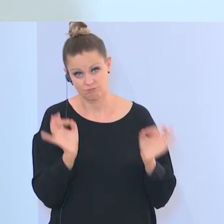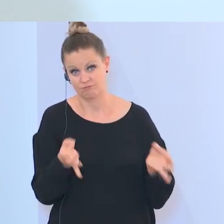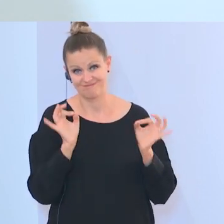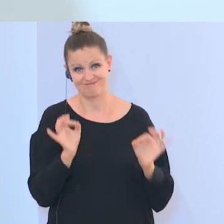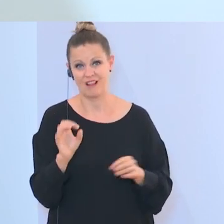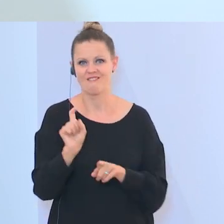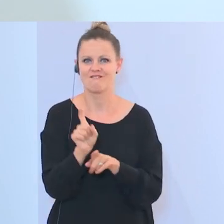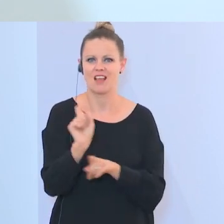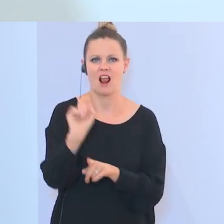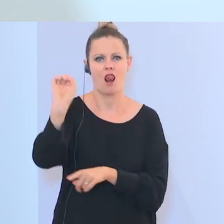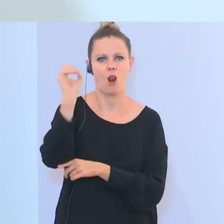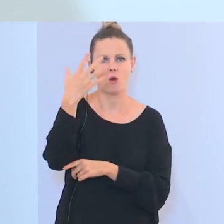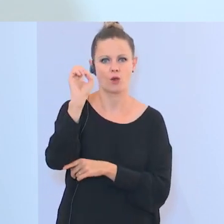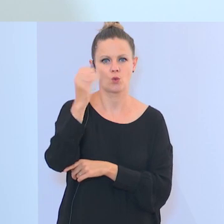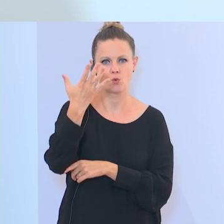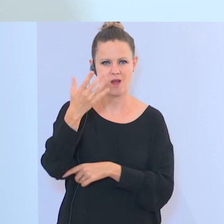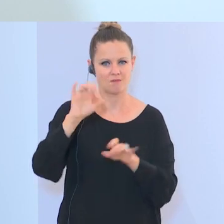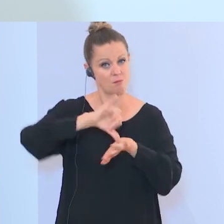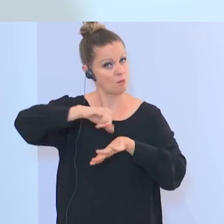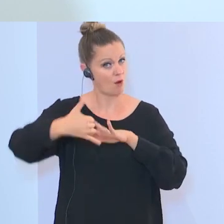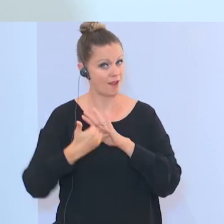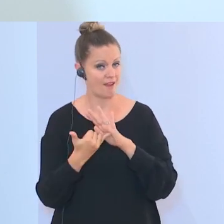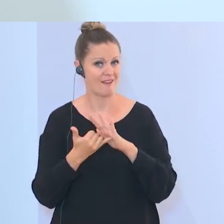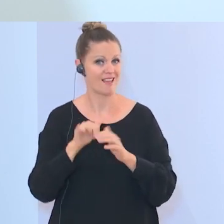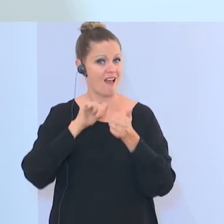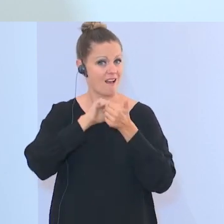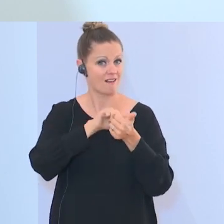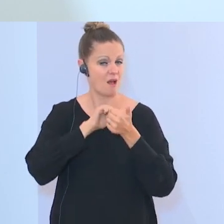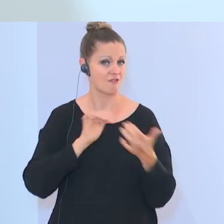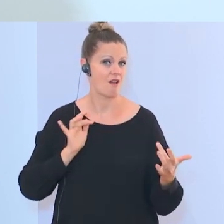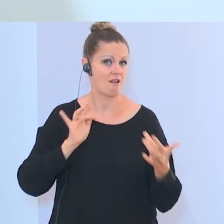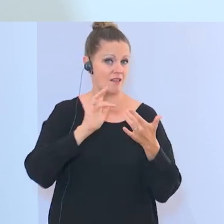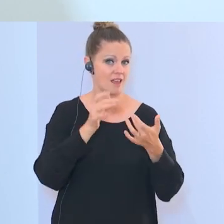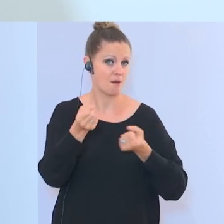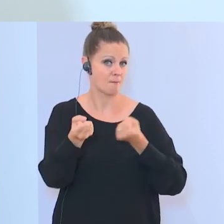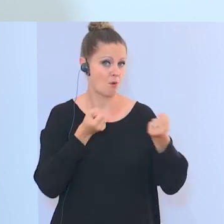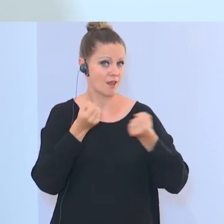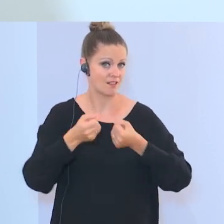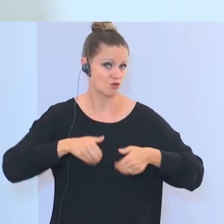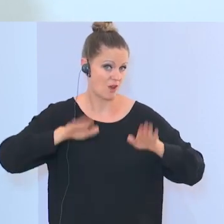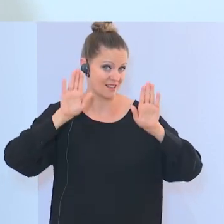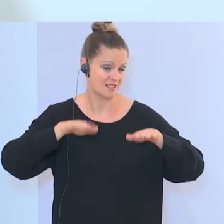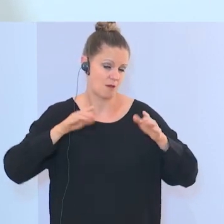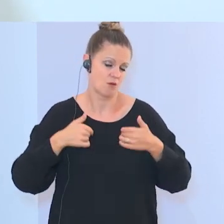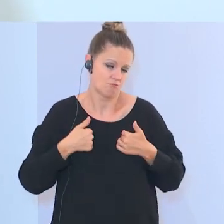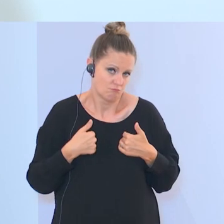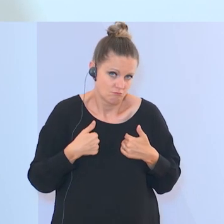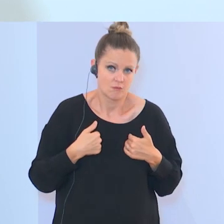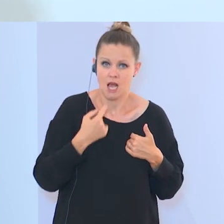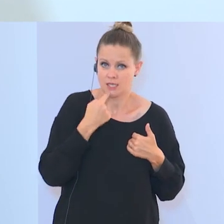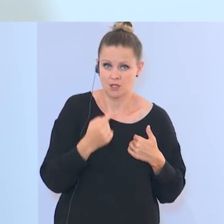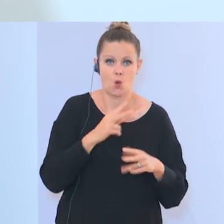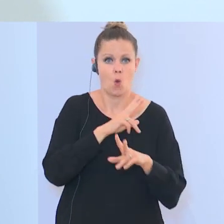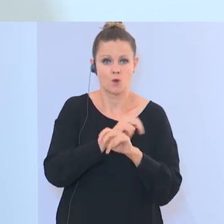Leuchtturmprojekt im Kampf gegen den politischen Islam und Österreich ist ihr, das traue ich mich zu sagen, auch